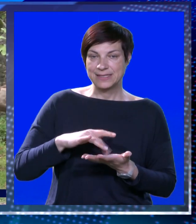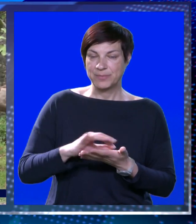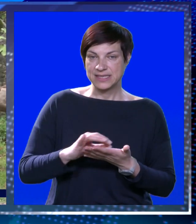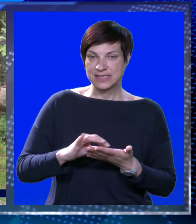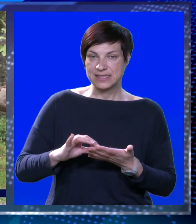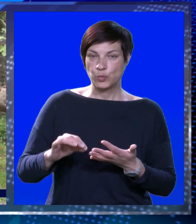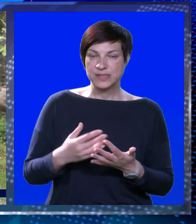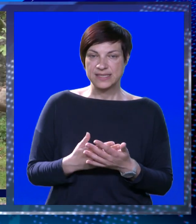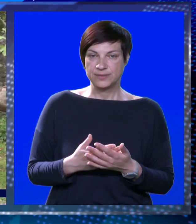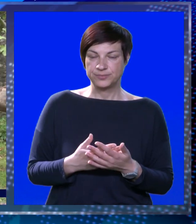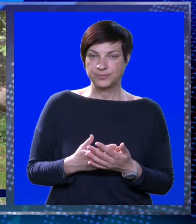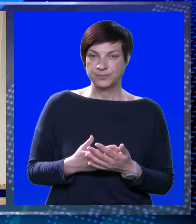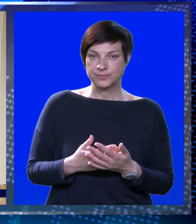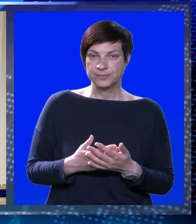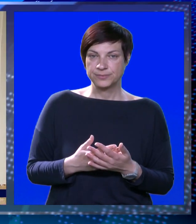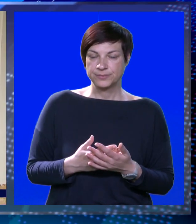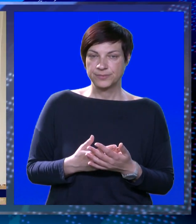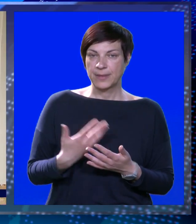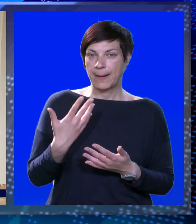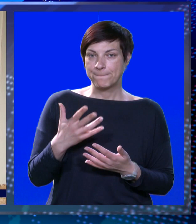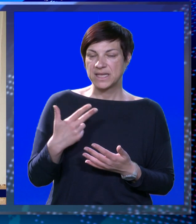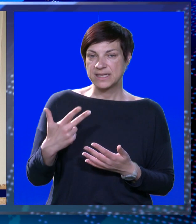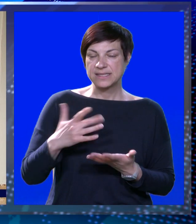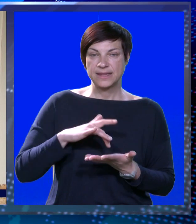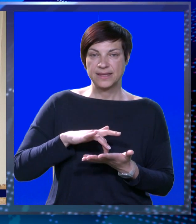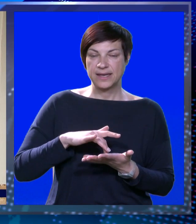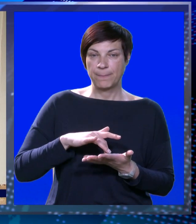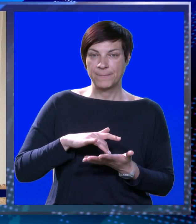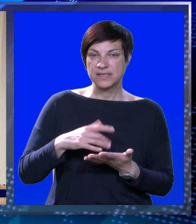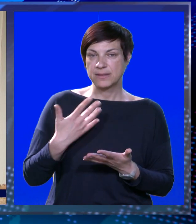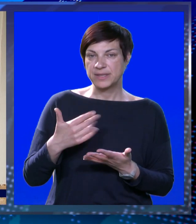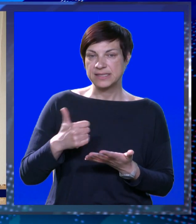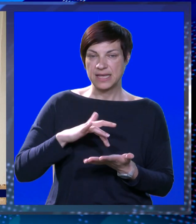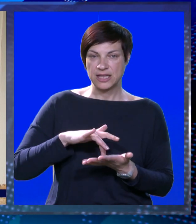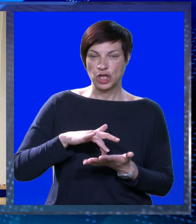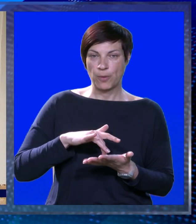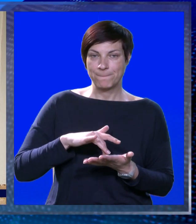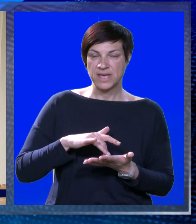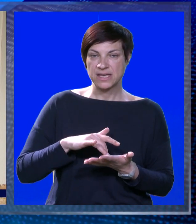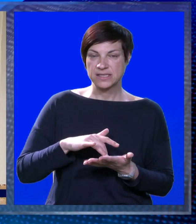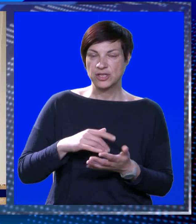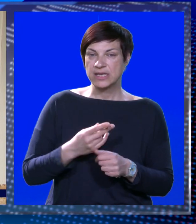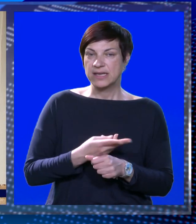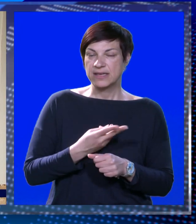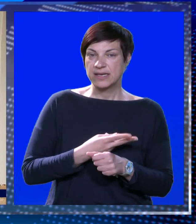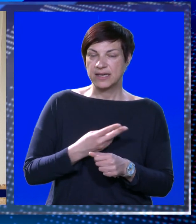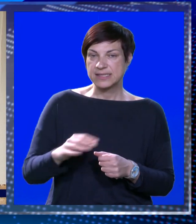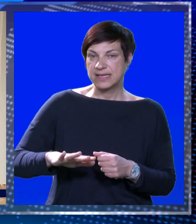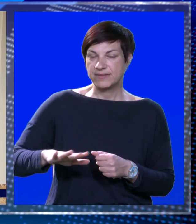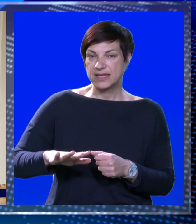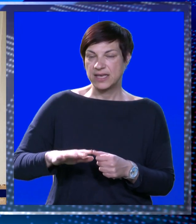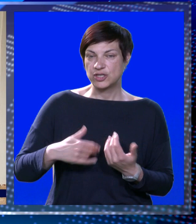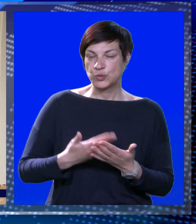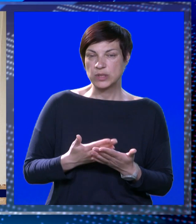mjesta za upis. Tim da je 53 mjesta ili 51 mjesto rezervirano za djecu